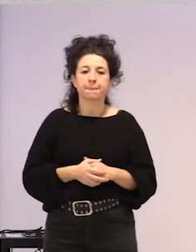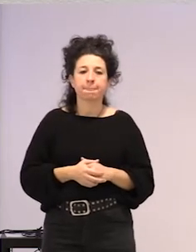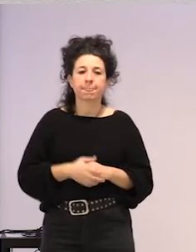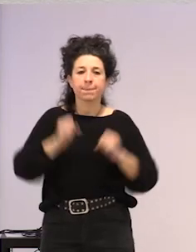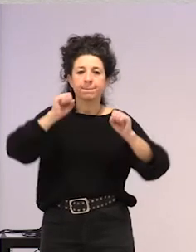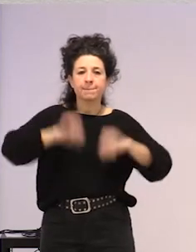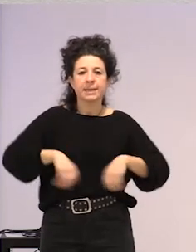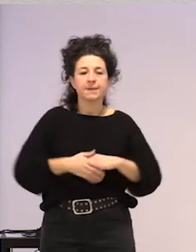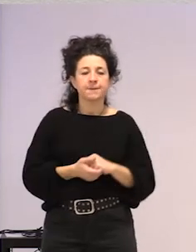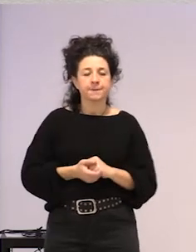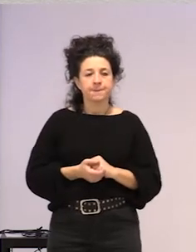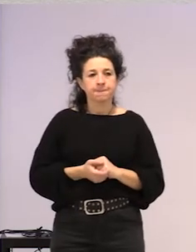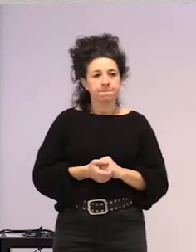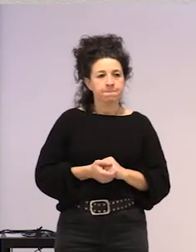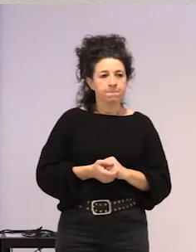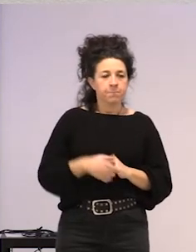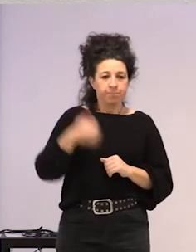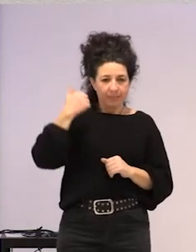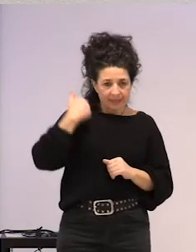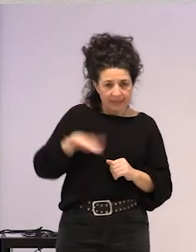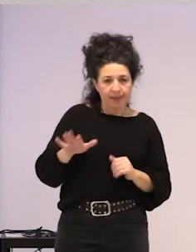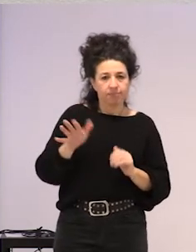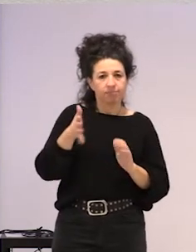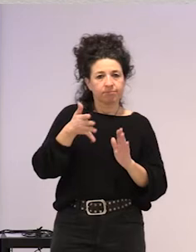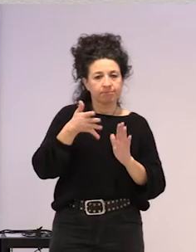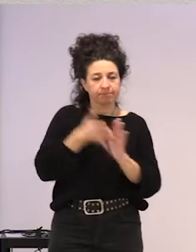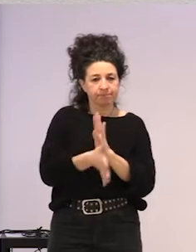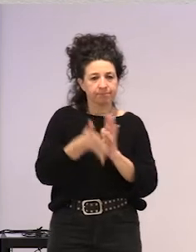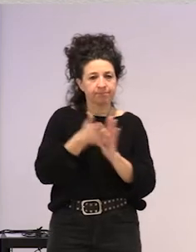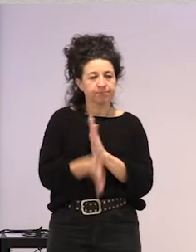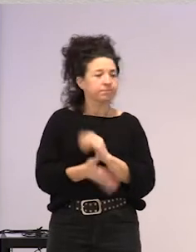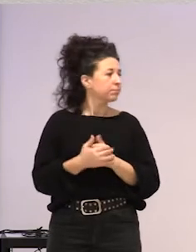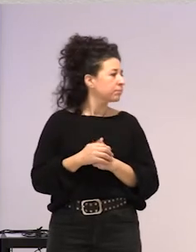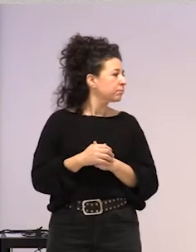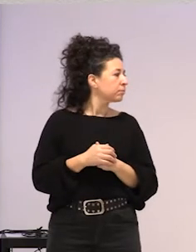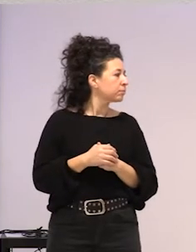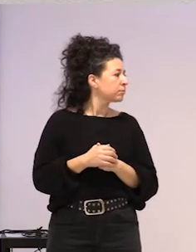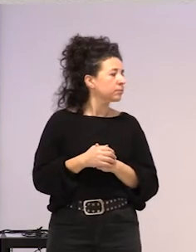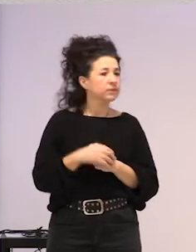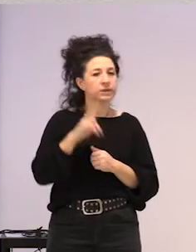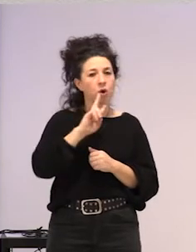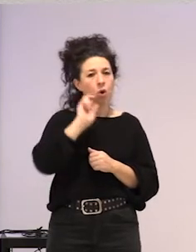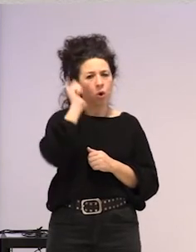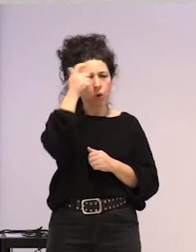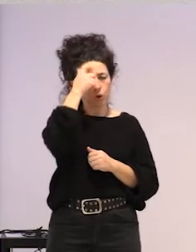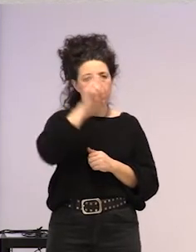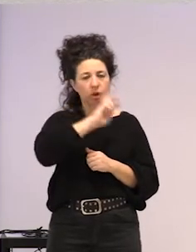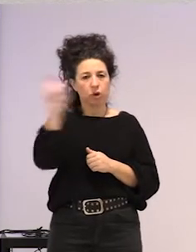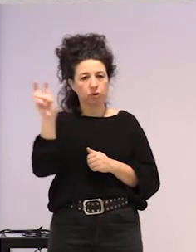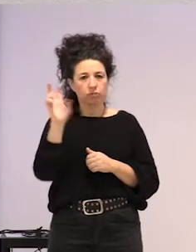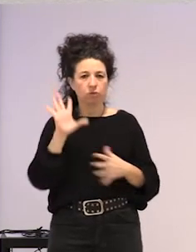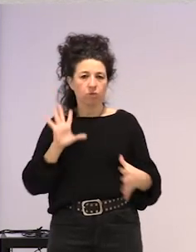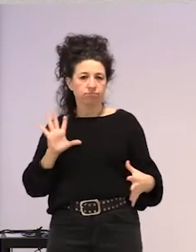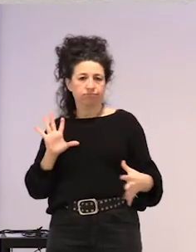Bale, hau esan da, zer gatik, bueno, hor daukaguen beste kontzertu bat, eta zaintzalanekin,